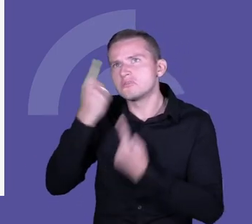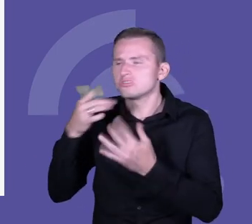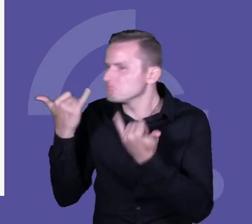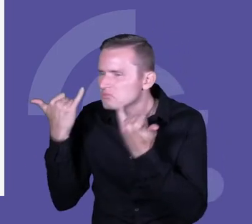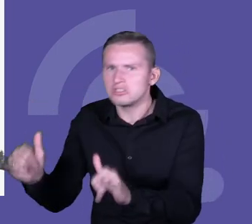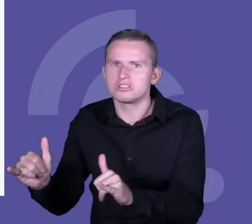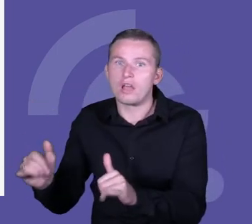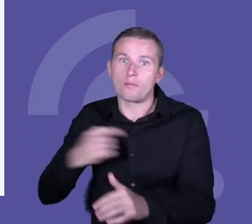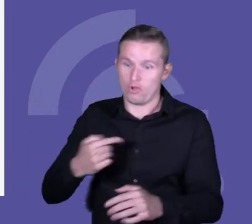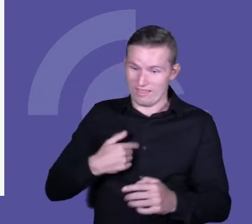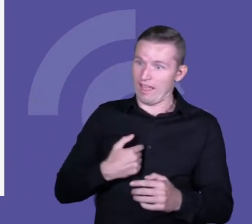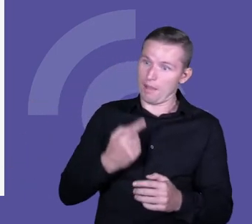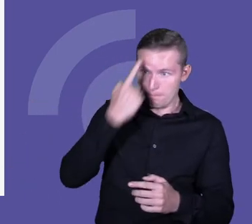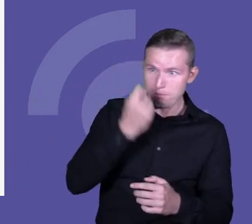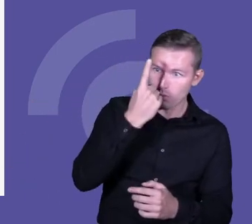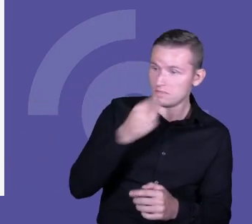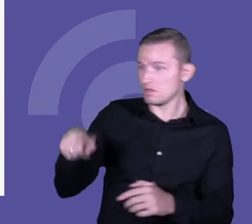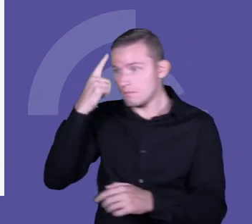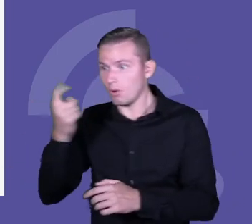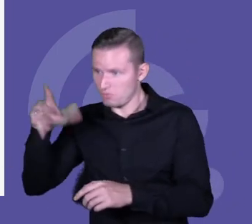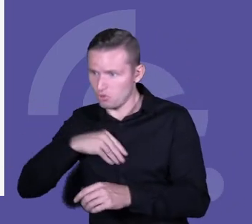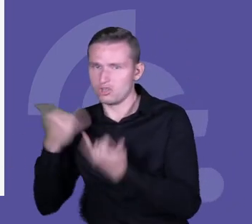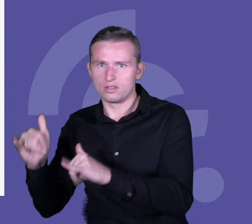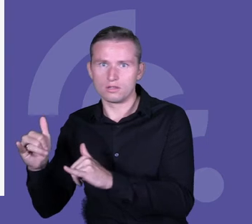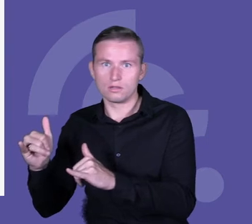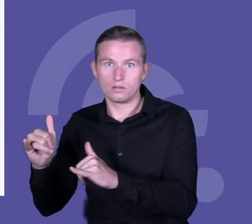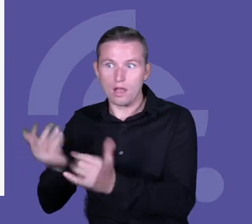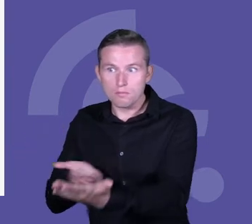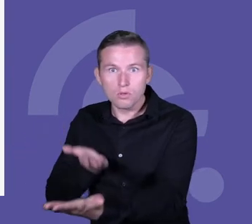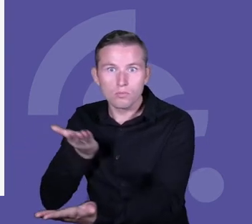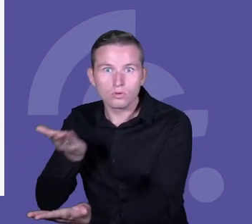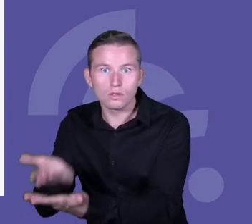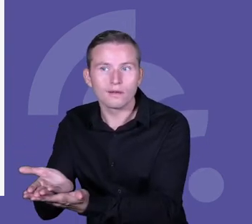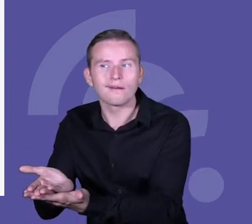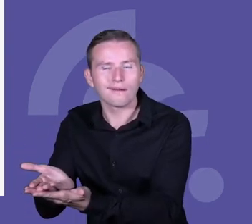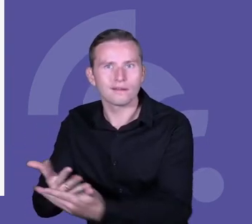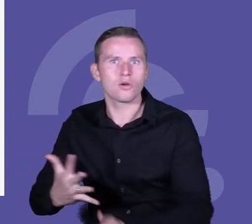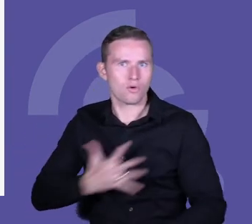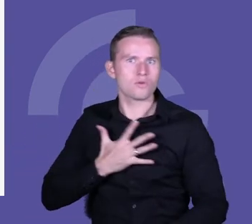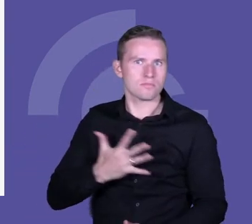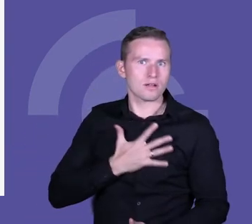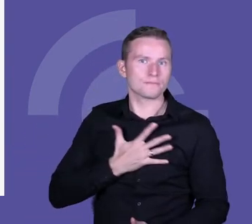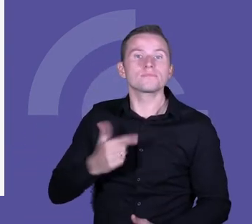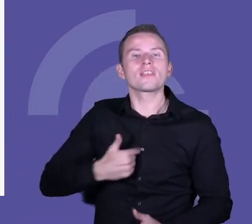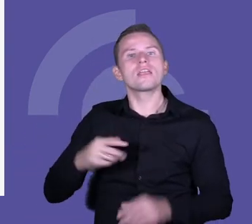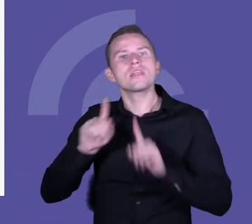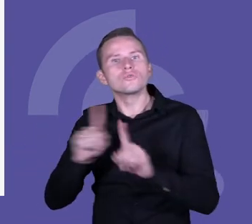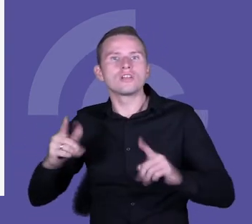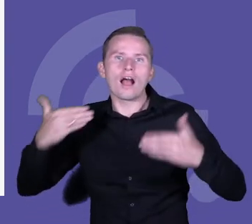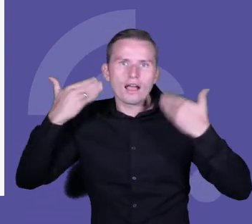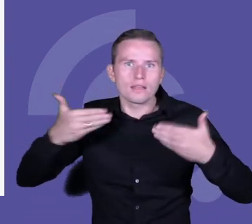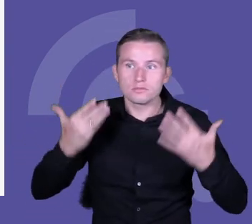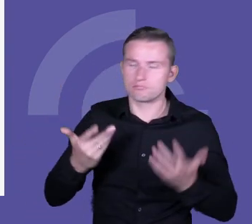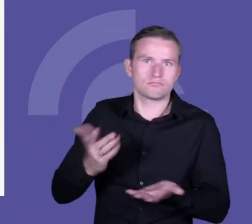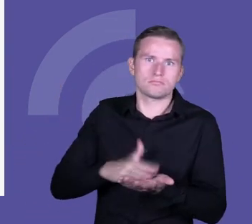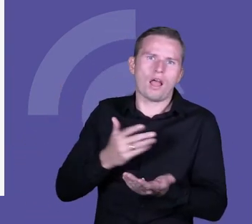rozwiązanie, niż mam sam, no to się mogę czuć trochę zagrożony, nie? Mogę się czuć zagrożony, na przykład jako nauczyciel akademicki i w swoich, na przykład,